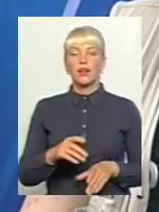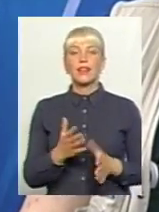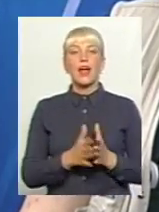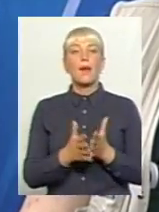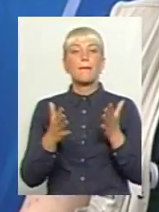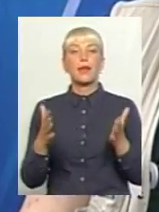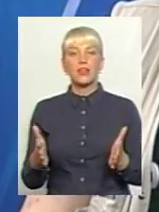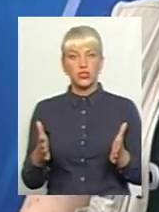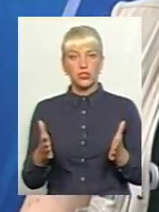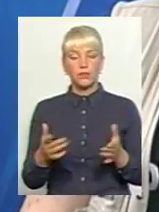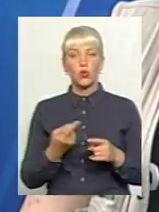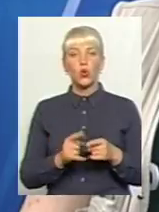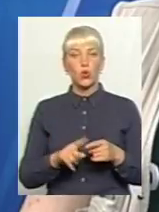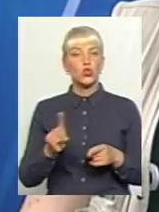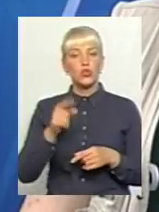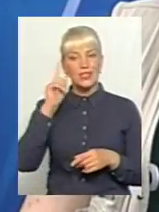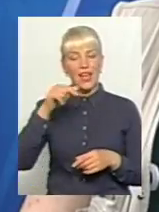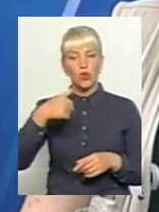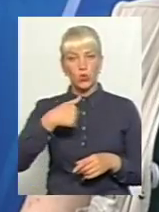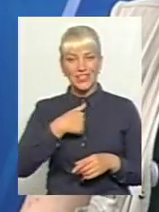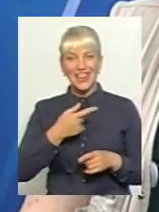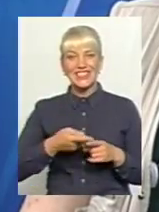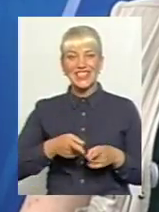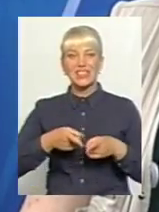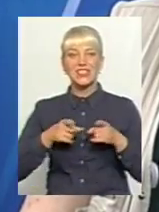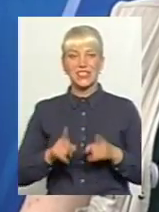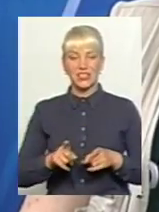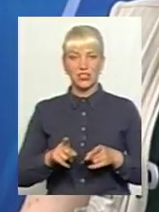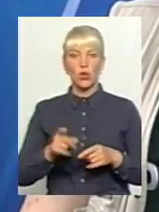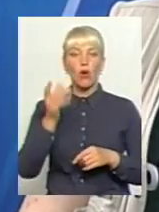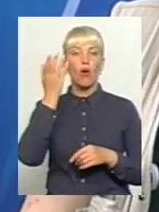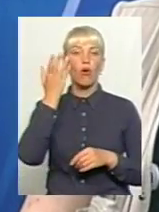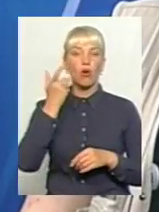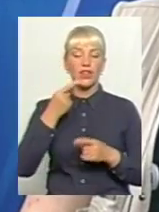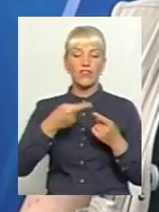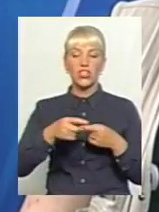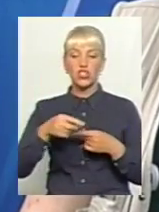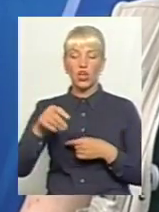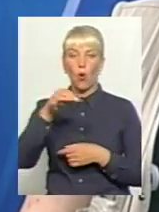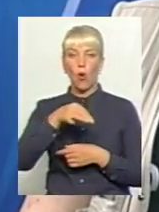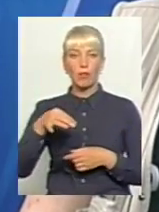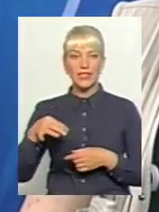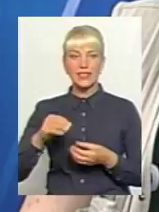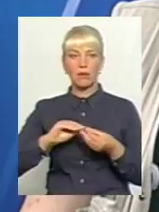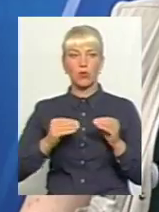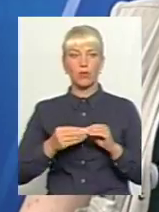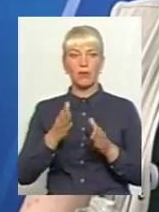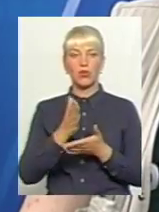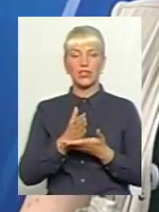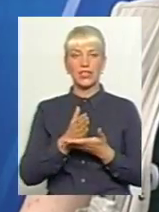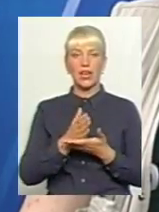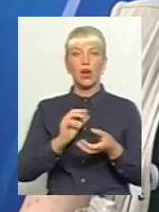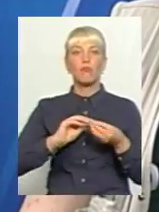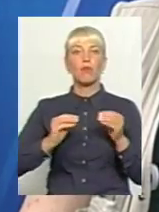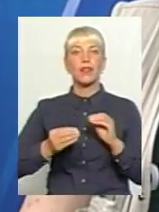Найбільше того, що знаю я, дійсно в інших областях проблеми є, дійсно,